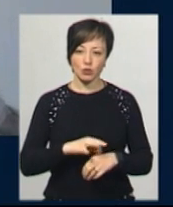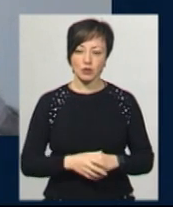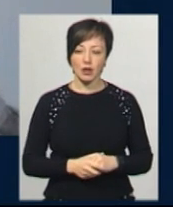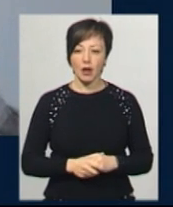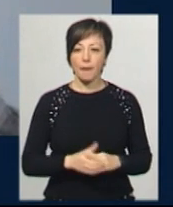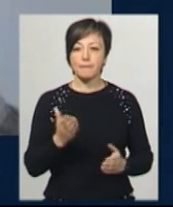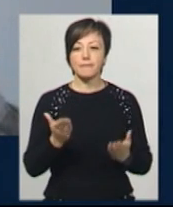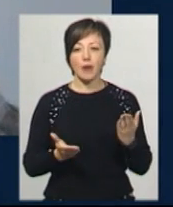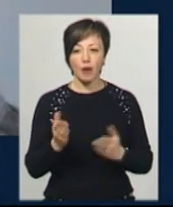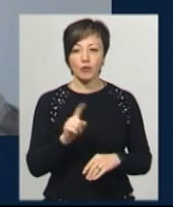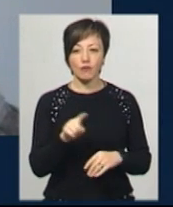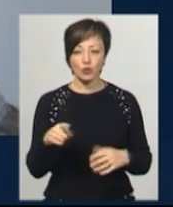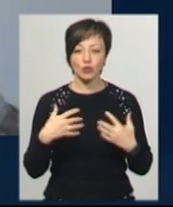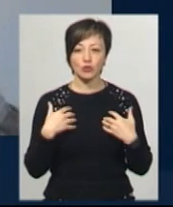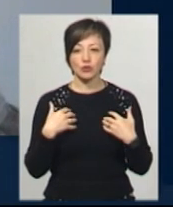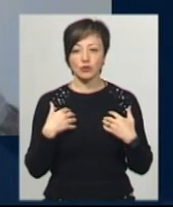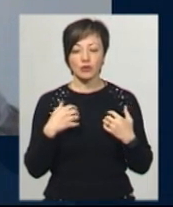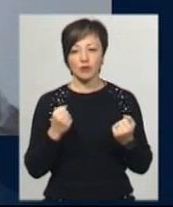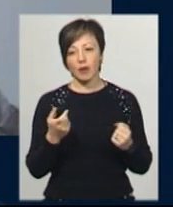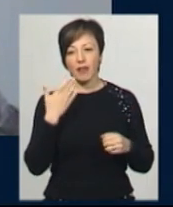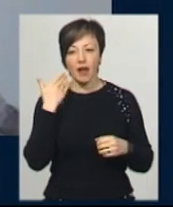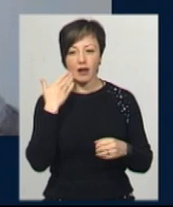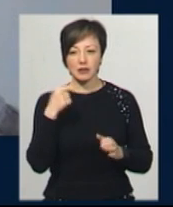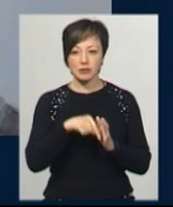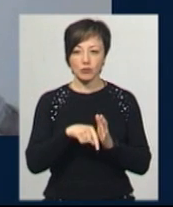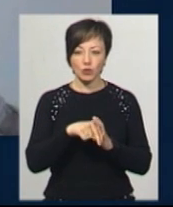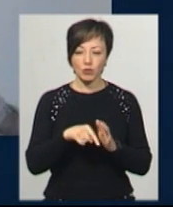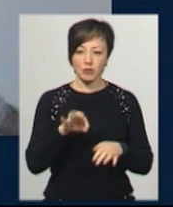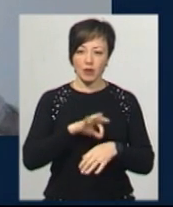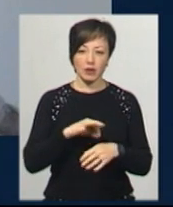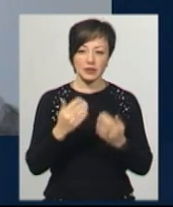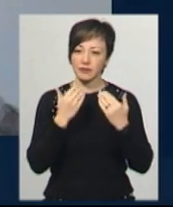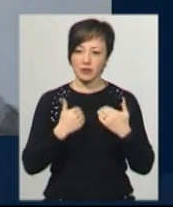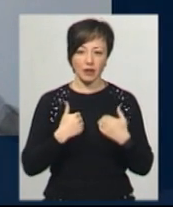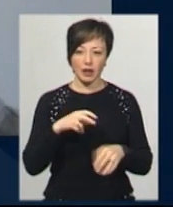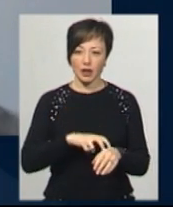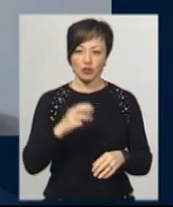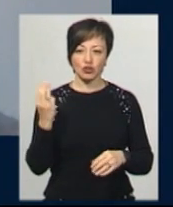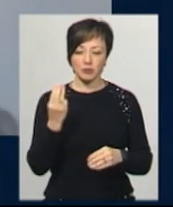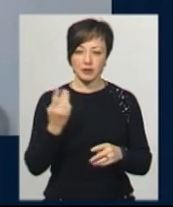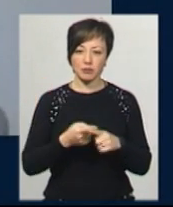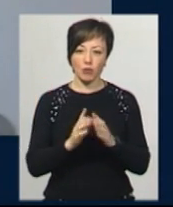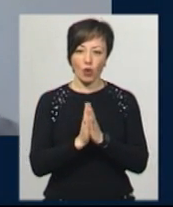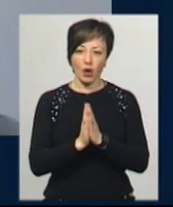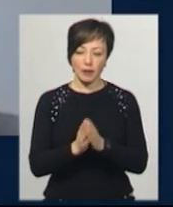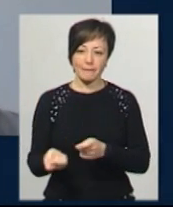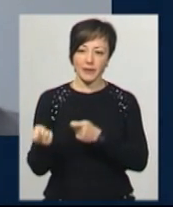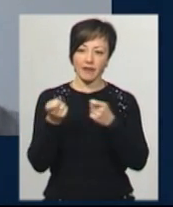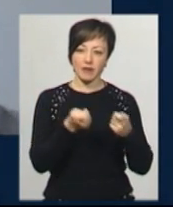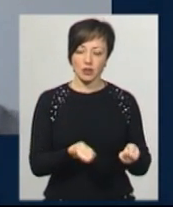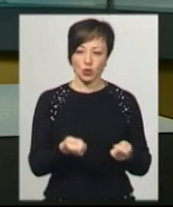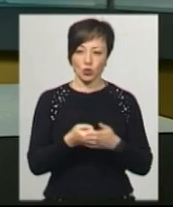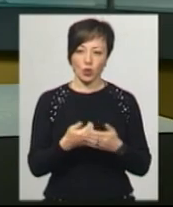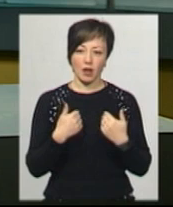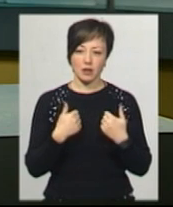Мабуть, вони здорові, чи в них неважкі симптоми, тому що до нас не зверталися лікарі Шепетівки з проханням їх привезти до нас.